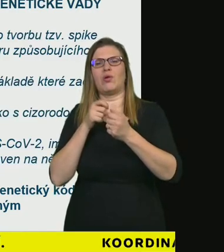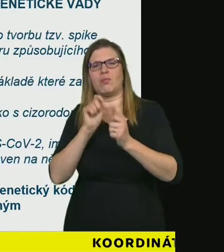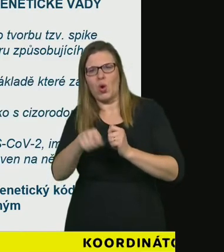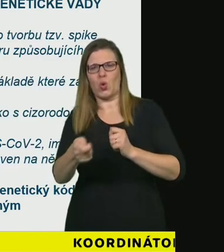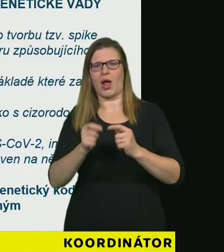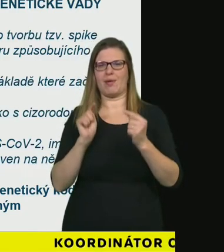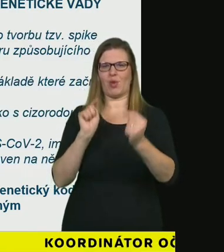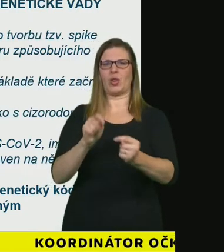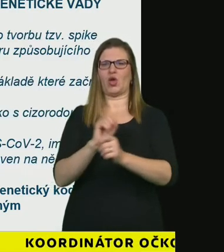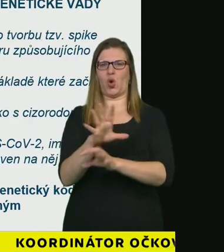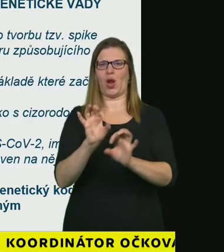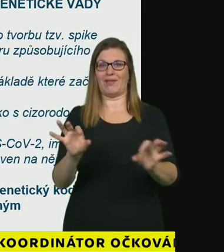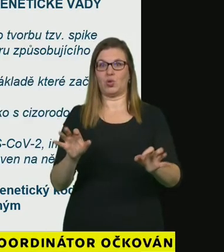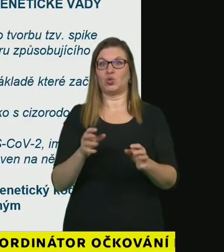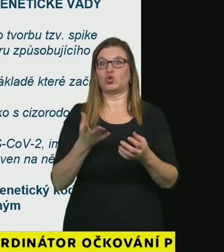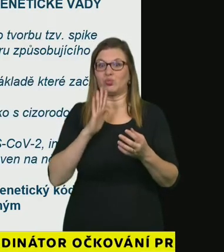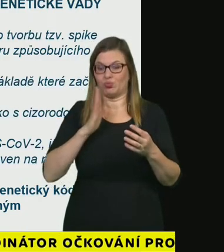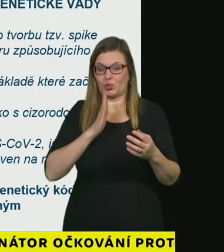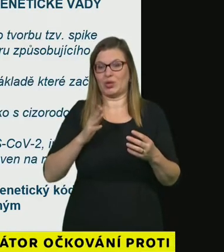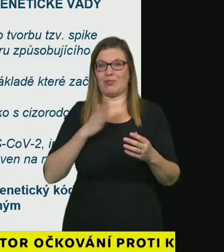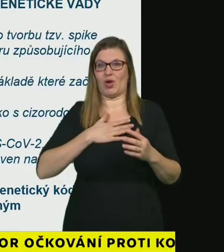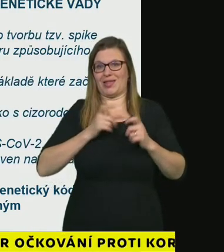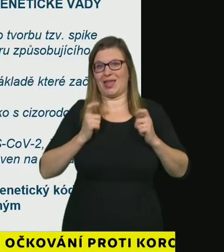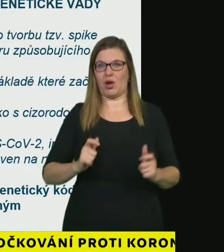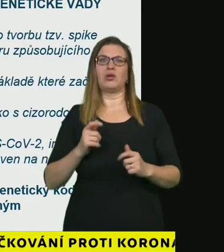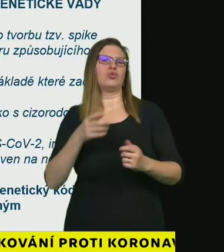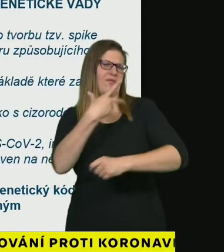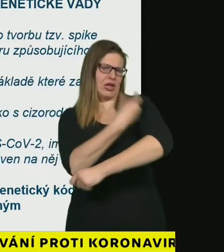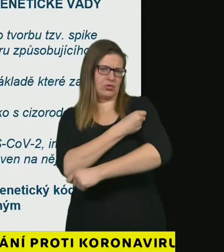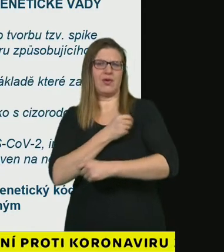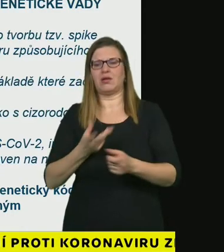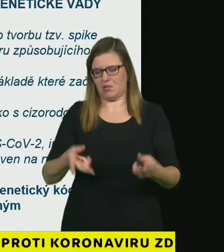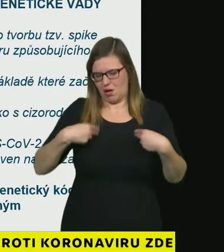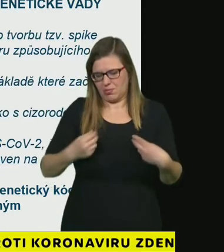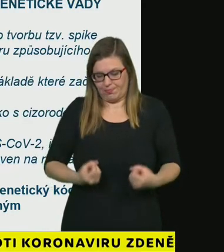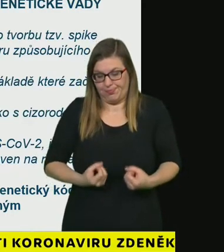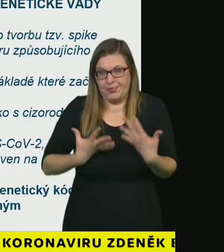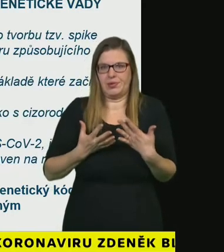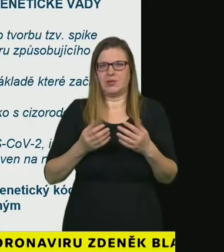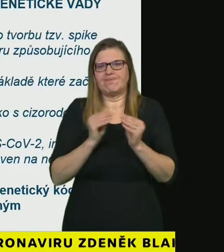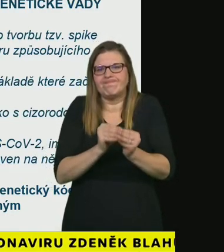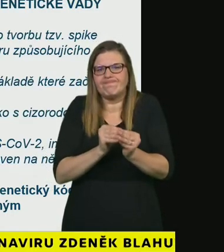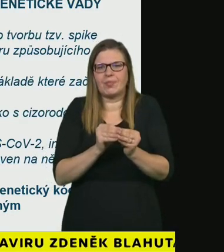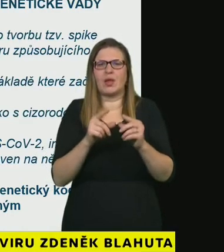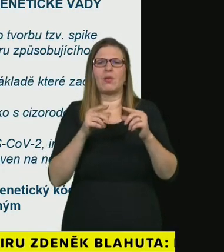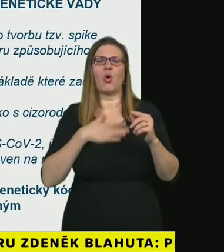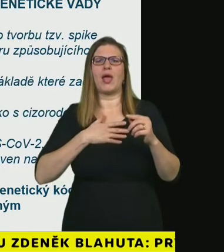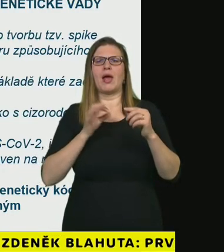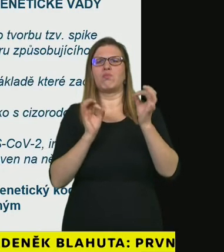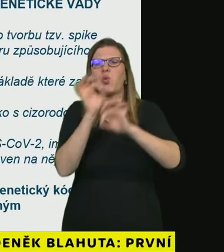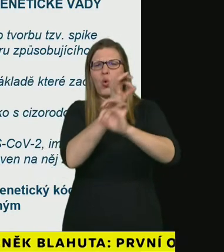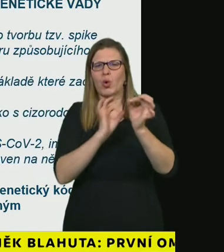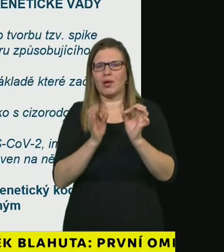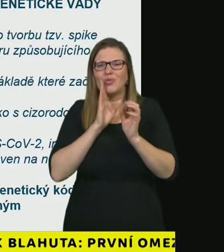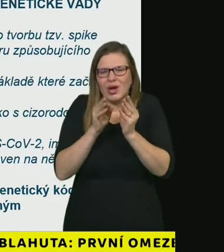imunitní systém a vytváří proti ní protilátky po podání vakcíny buňky tuto informaci přečtou a